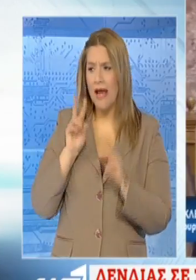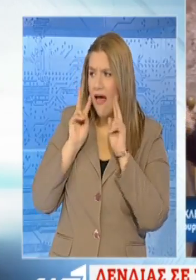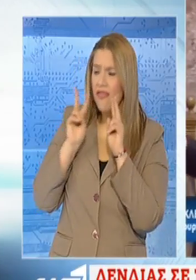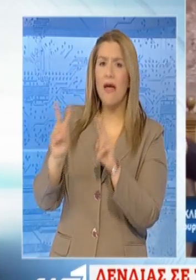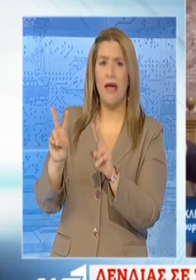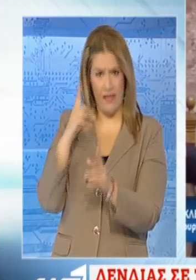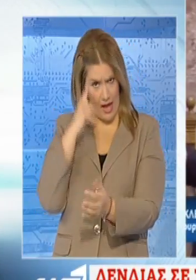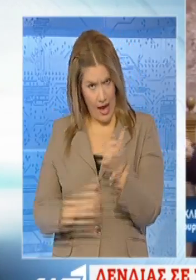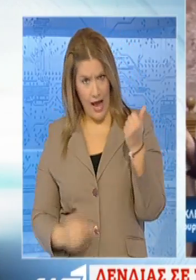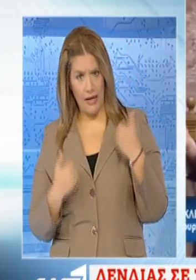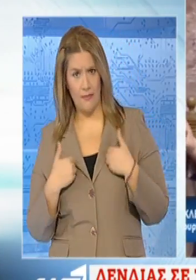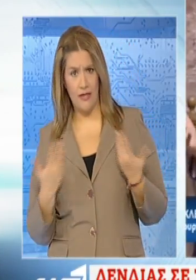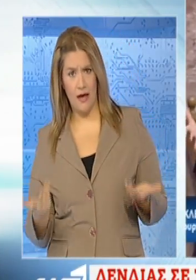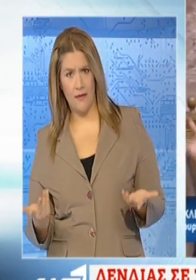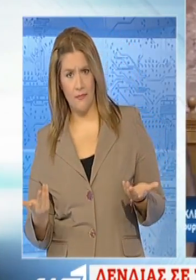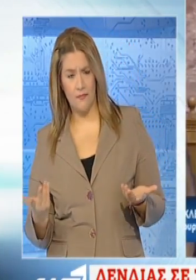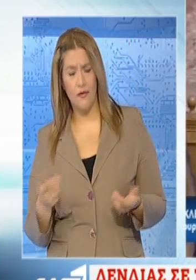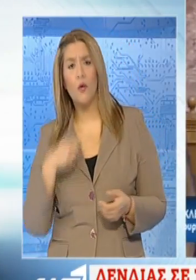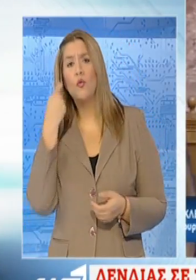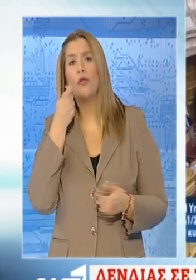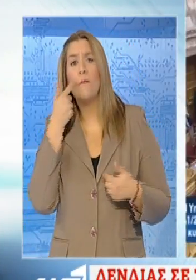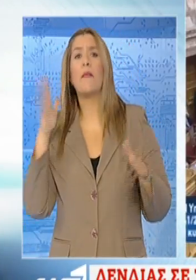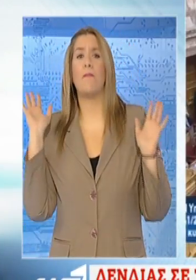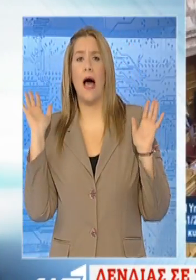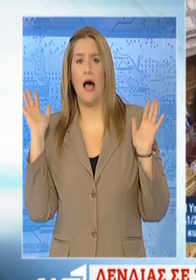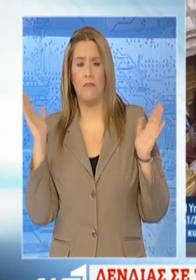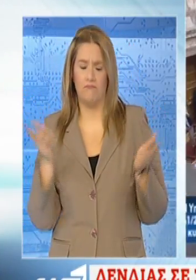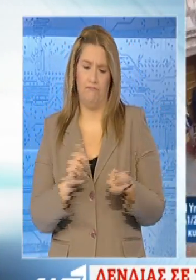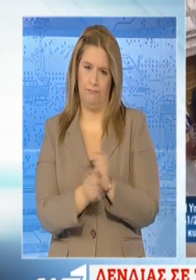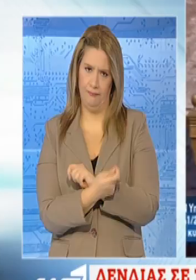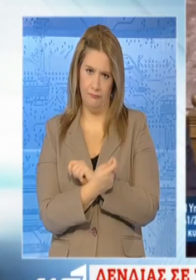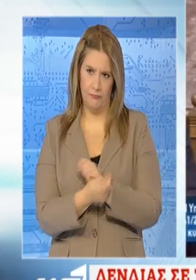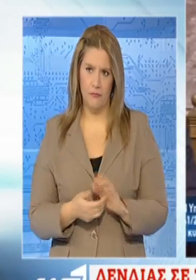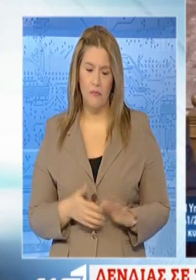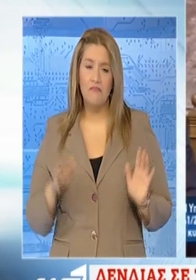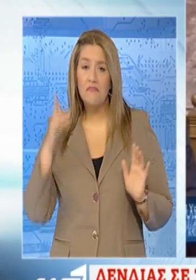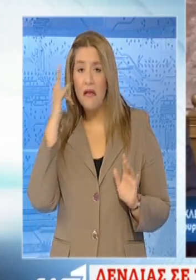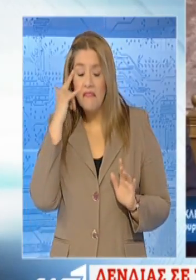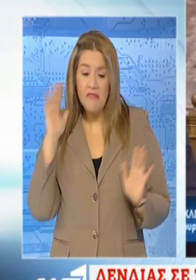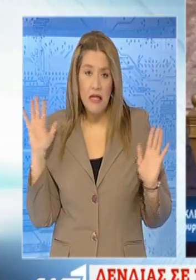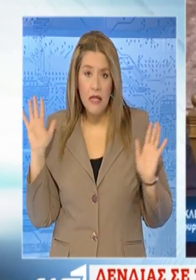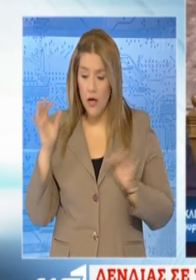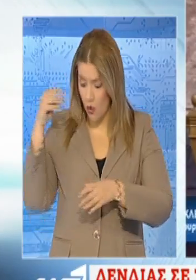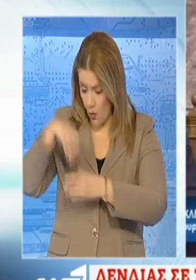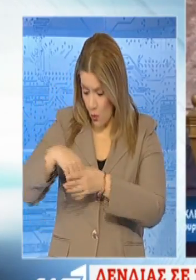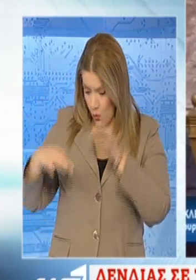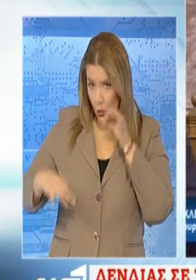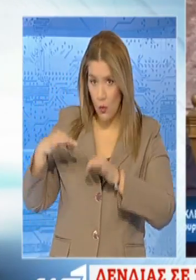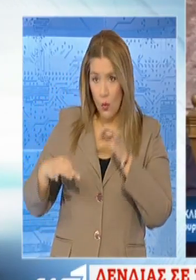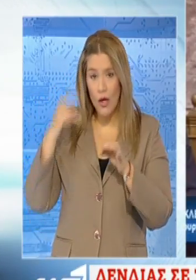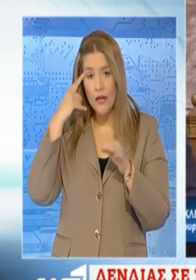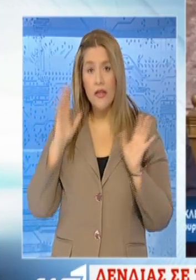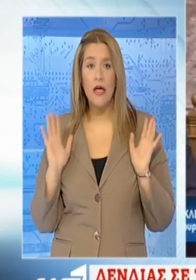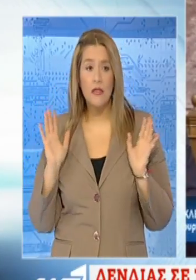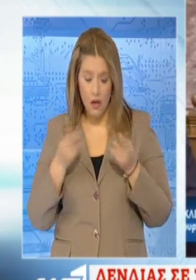να με δει μια μέρα, αυτό είναι μαύρα μάτια. Δεν ξέρω τι θα καταφέρω στη διαπραγμάτευση εγώ και